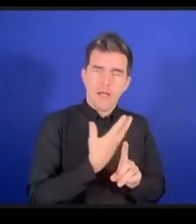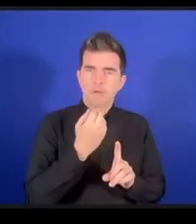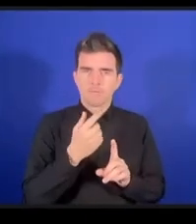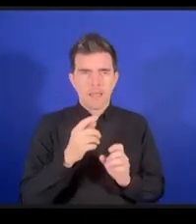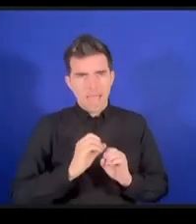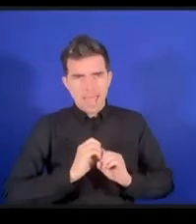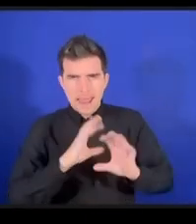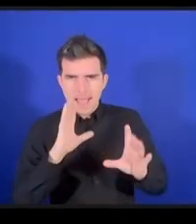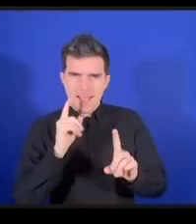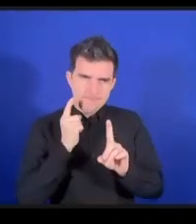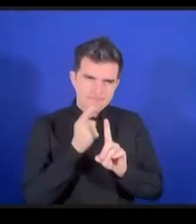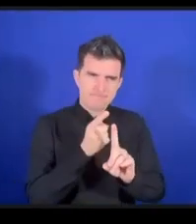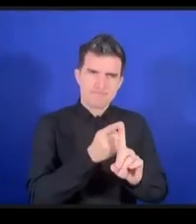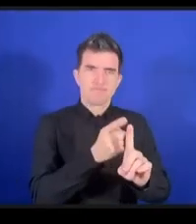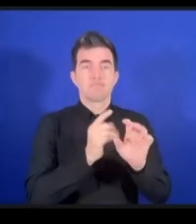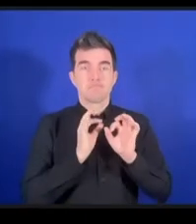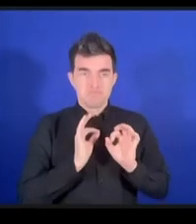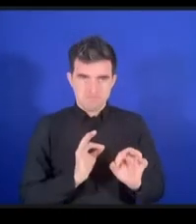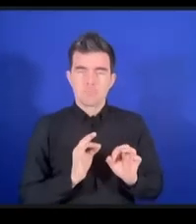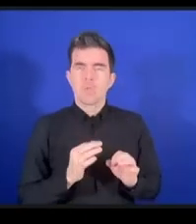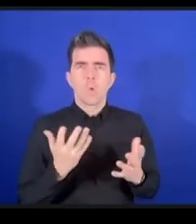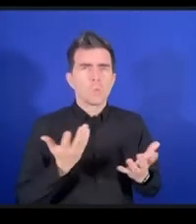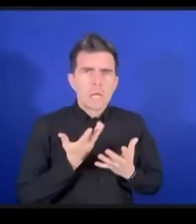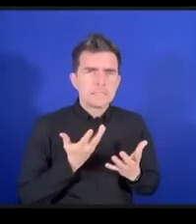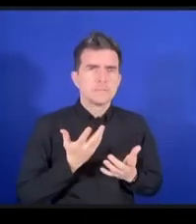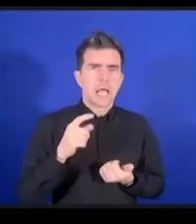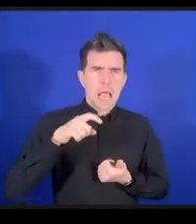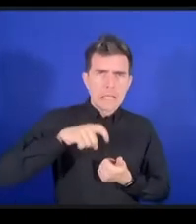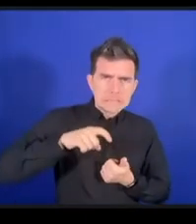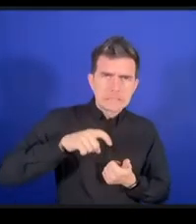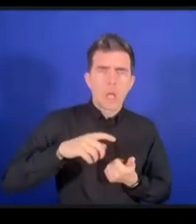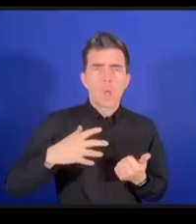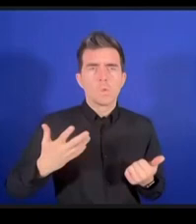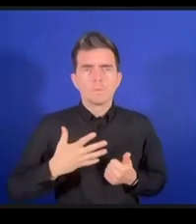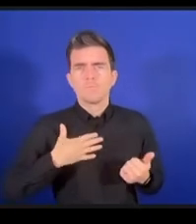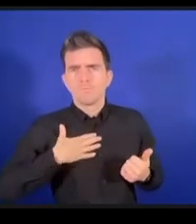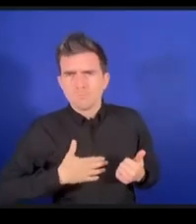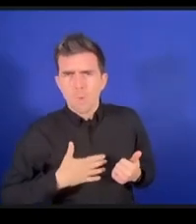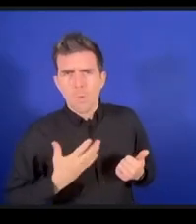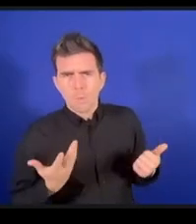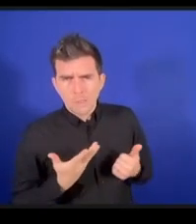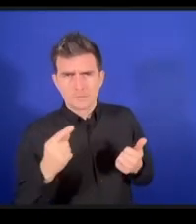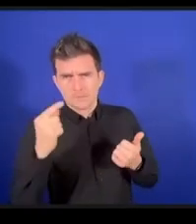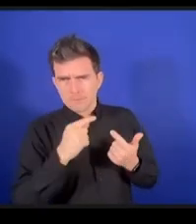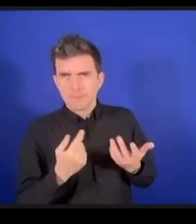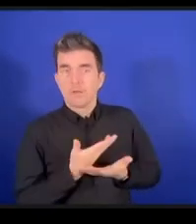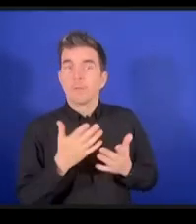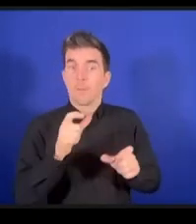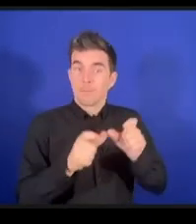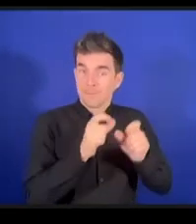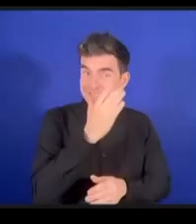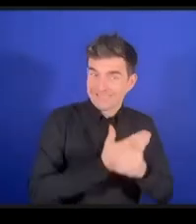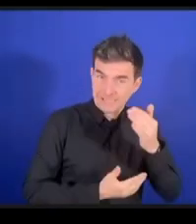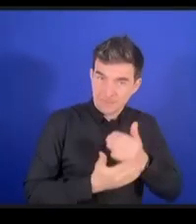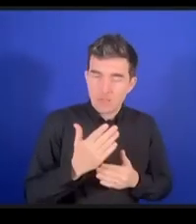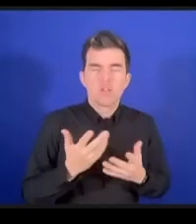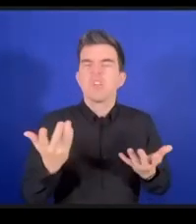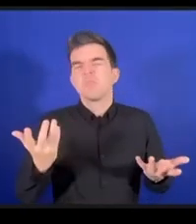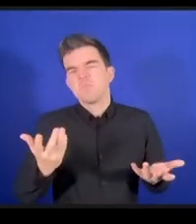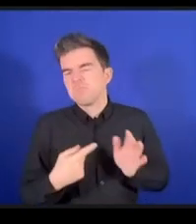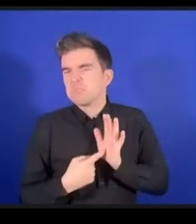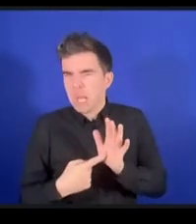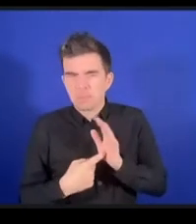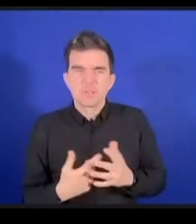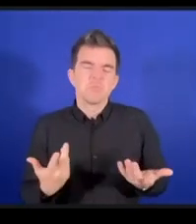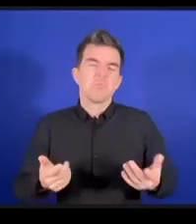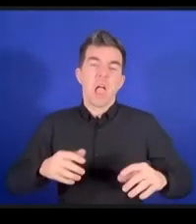障害を持った方々のニーズ例えば教育雇用それからスマートシティそれからいろいろなリ